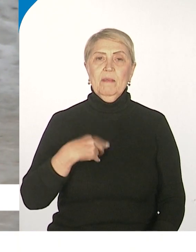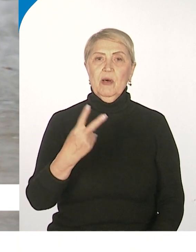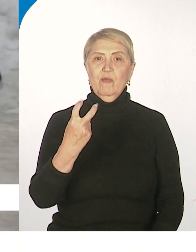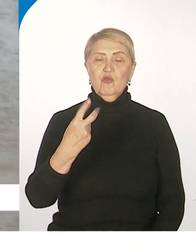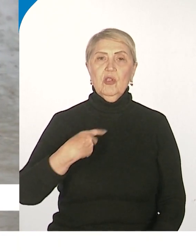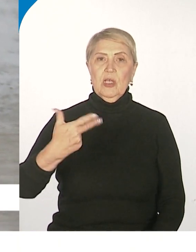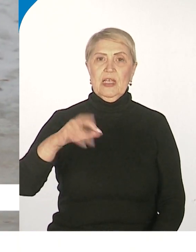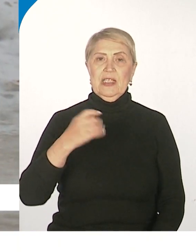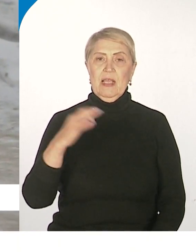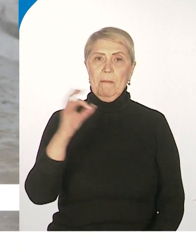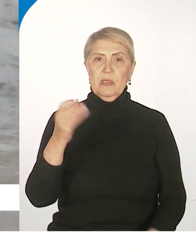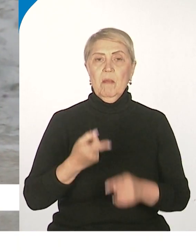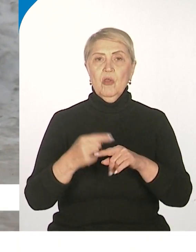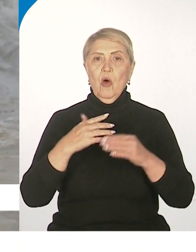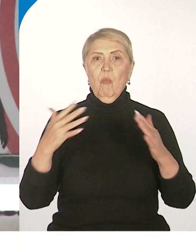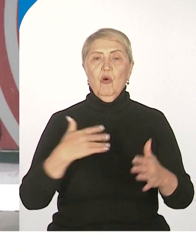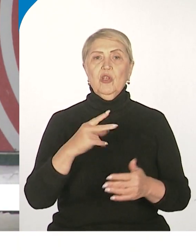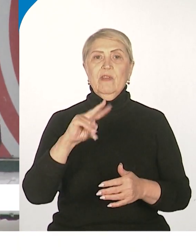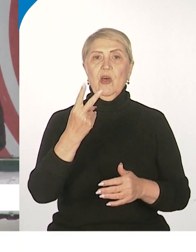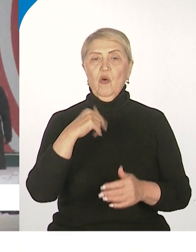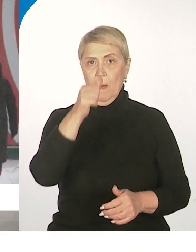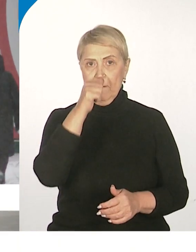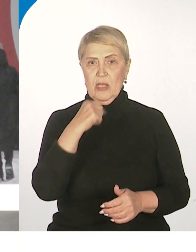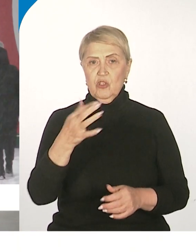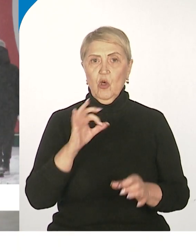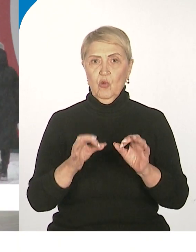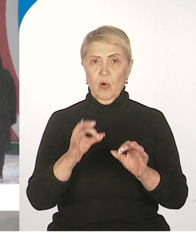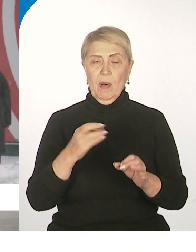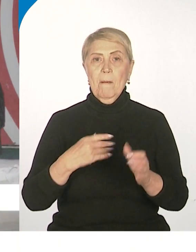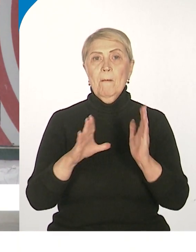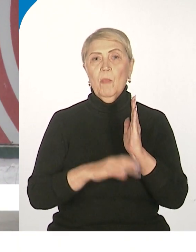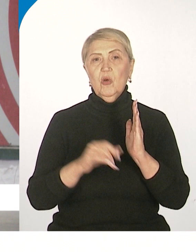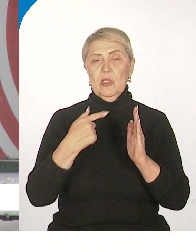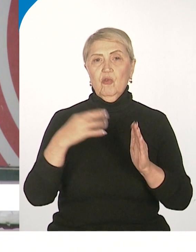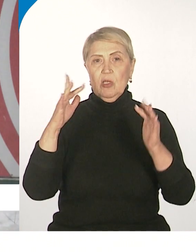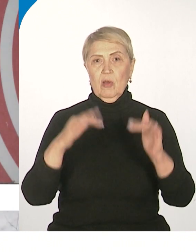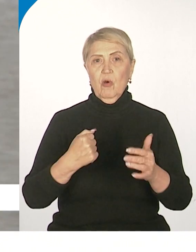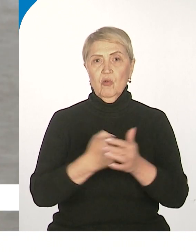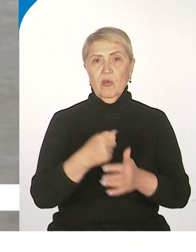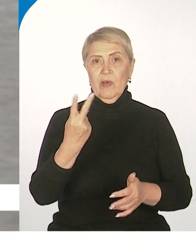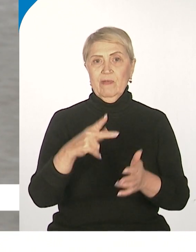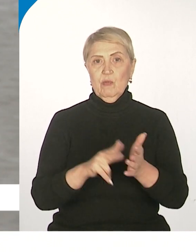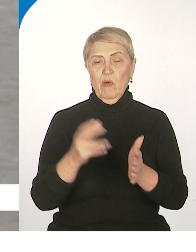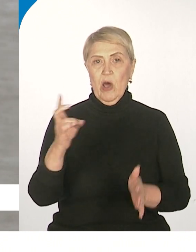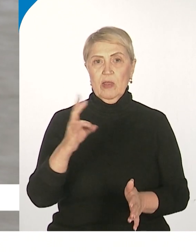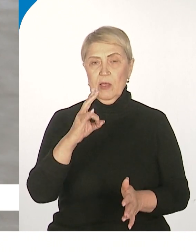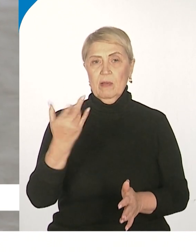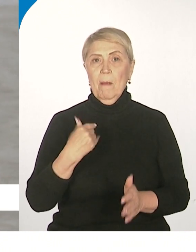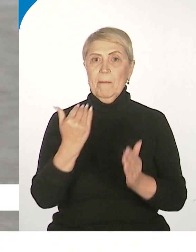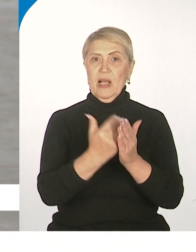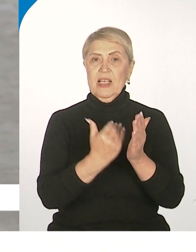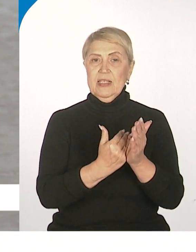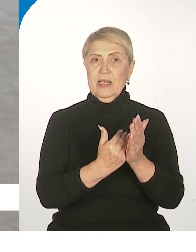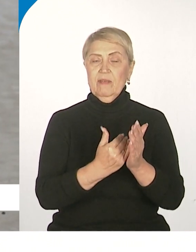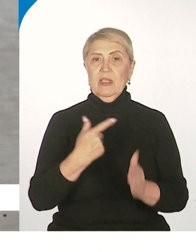Это больше двойной месячной нормы. Затем снегопад не побеспокоит нас до 28 ноября, прогнозируют специалисты